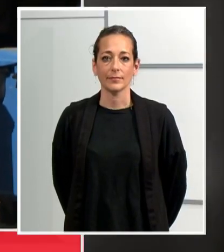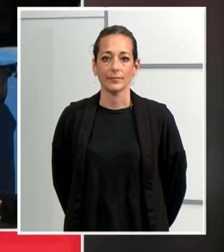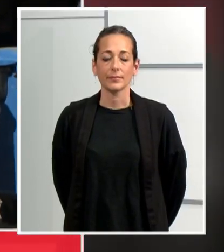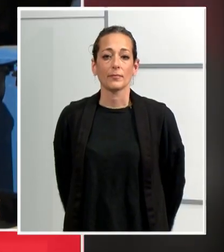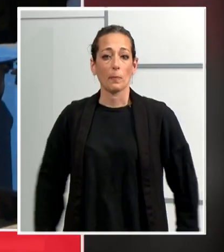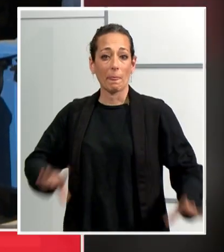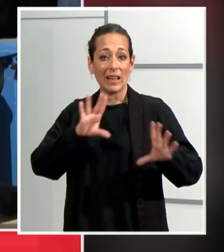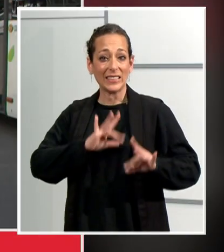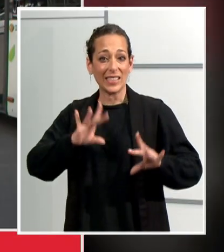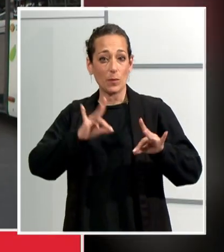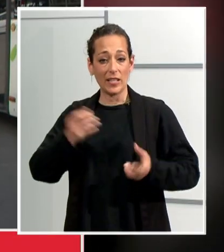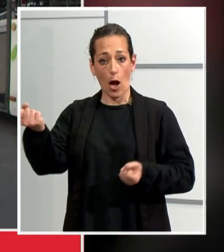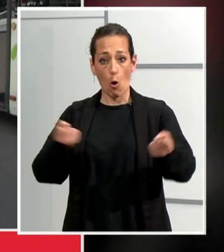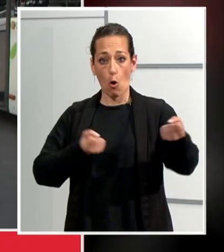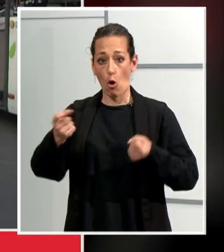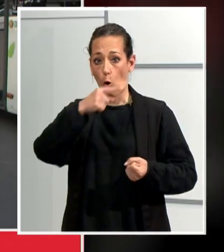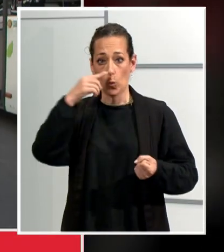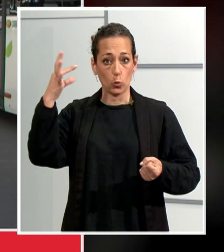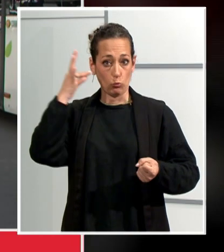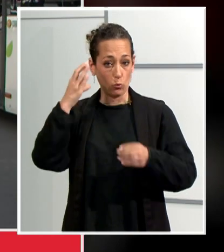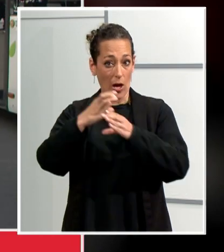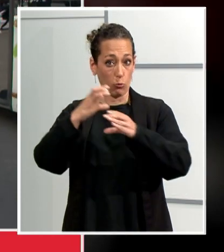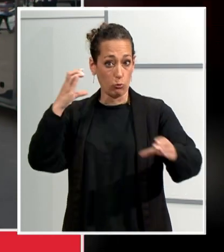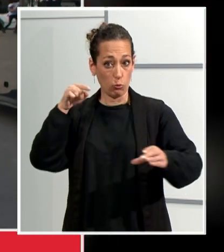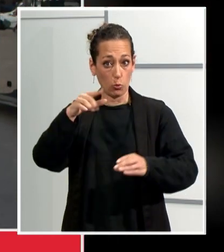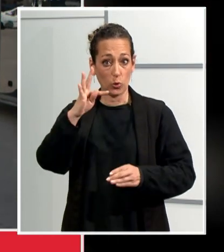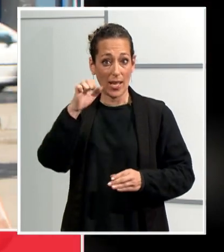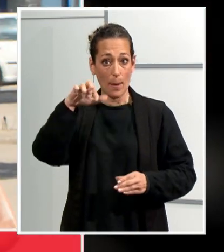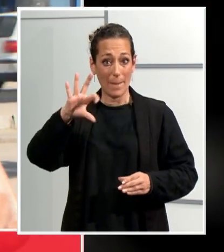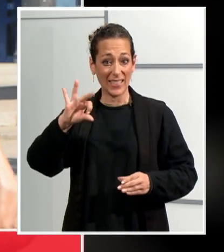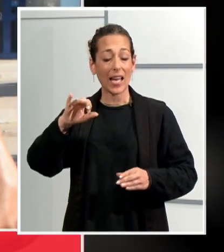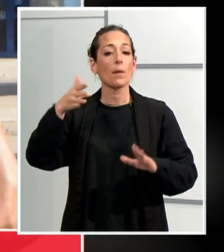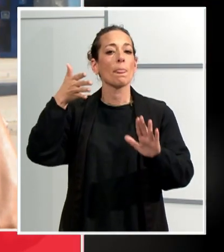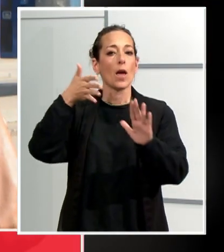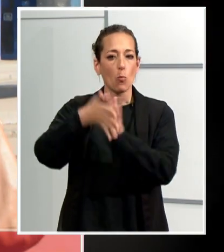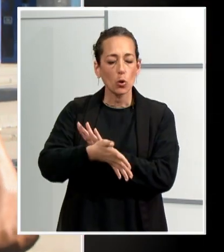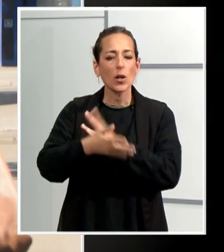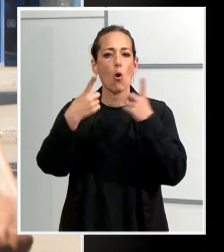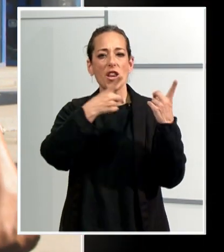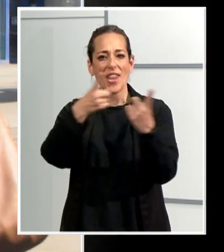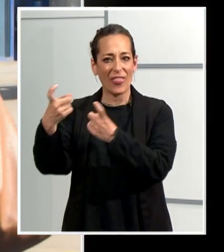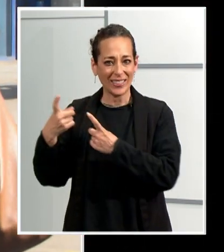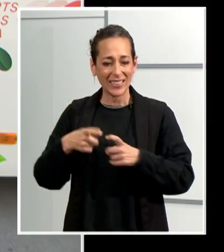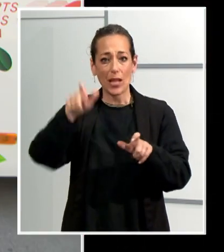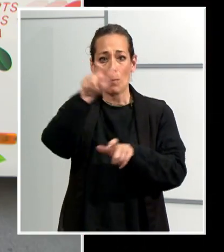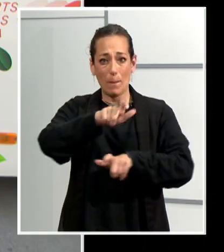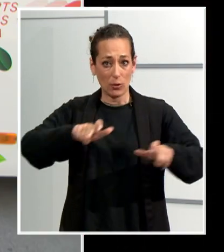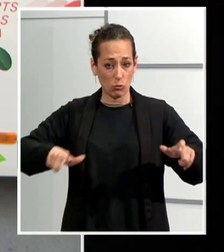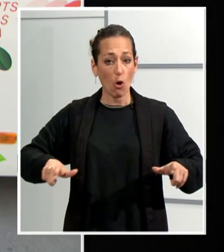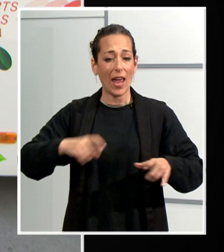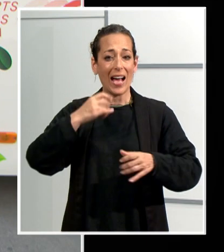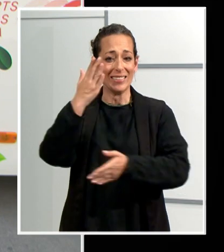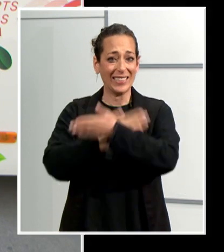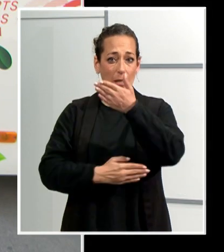Sensibilitzar els conductors i conductores dels autobusos de TMS sobre les necessitats de les persones amb discapacitat visual o mobilitat reduïda.